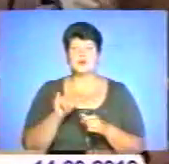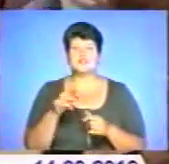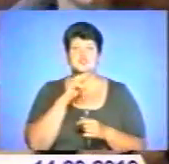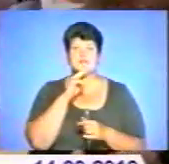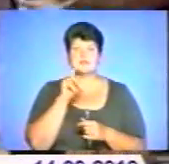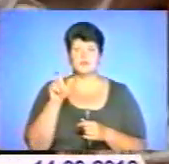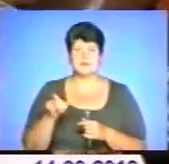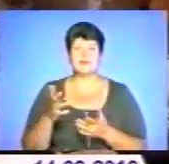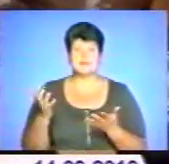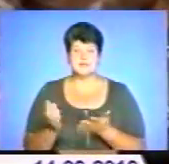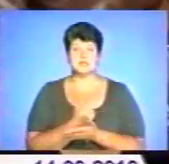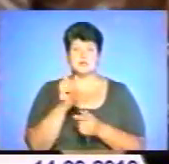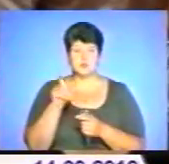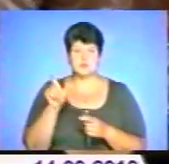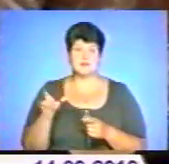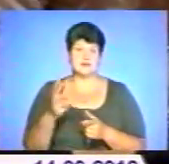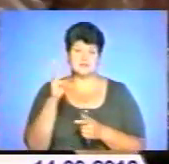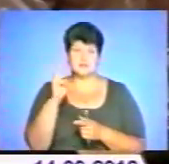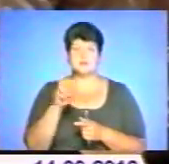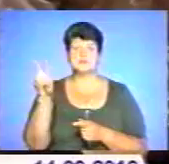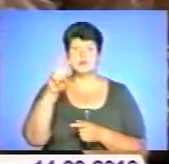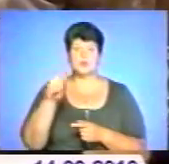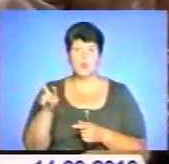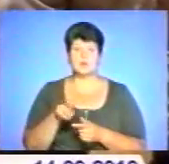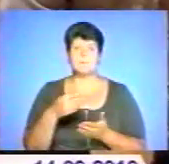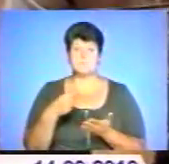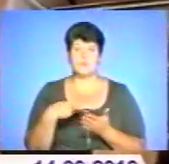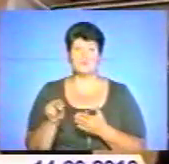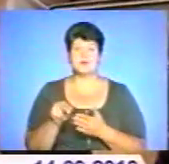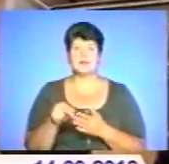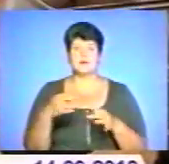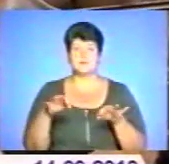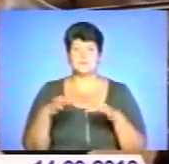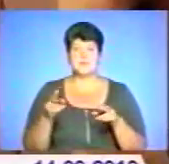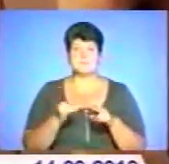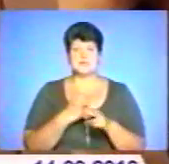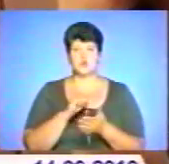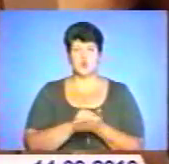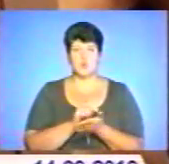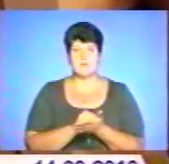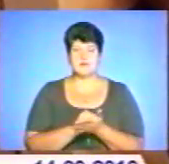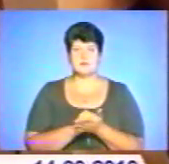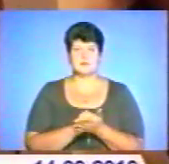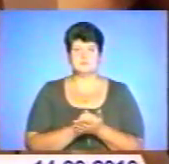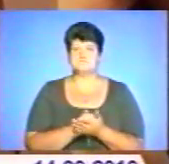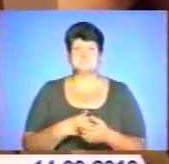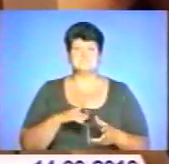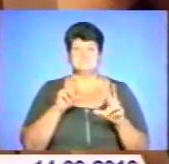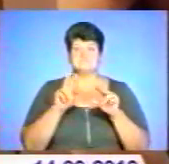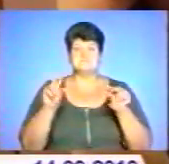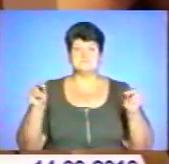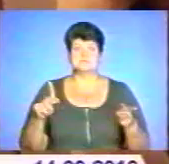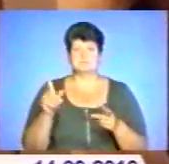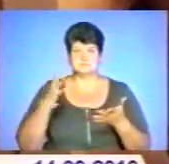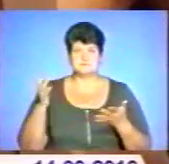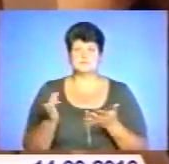Дивно, але знайшлася людина, яка за 300 американських доларів придбала автівку без документів. Окрилені успішним завершенням справи,